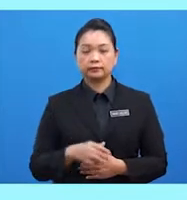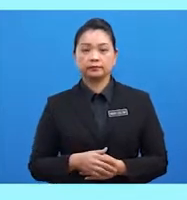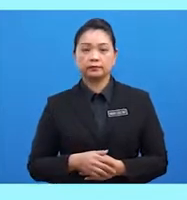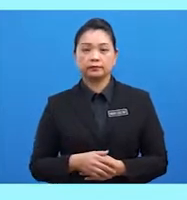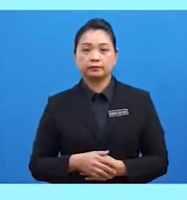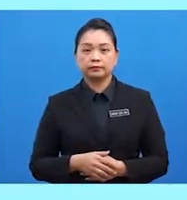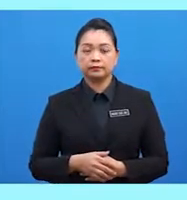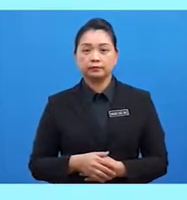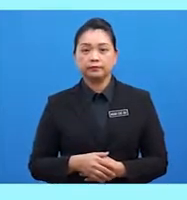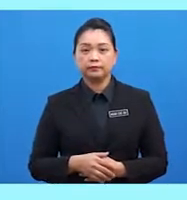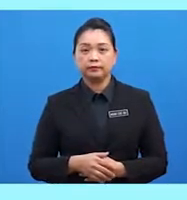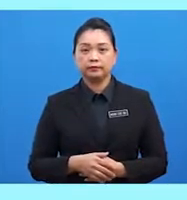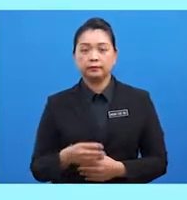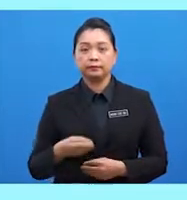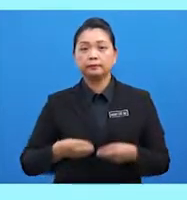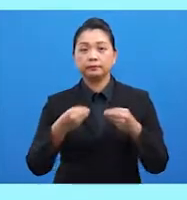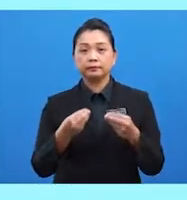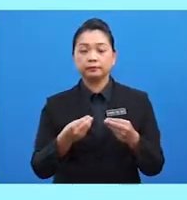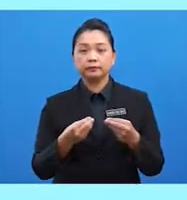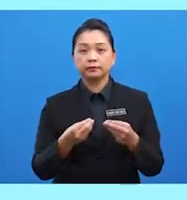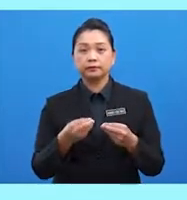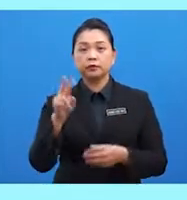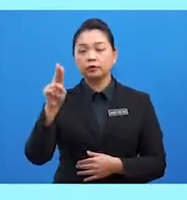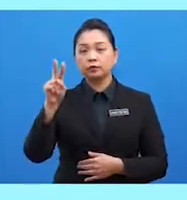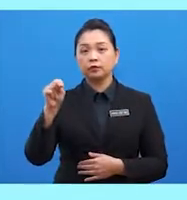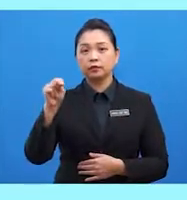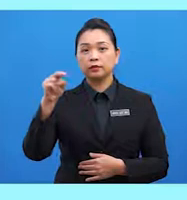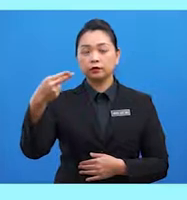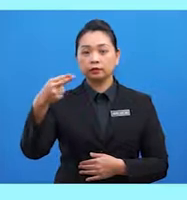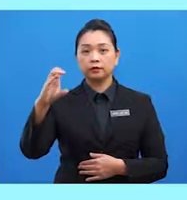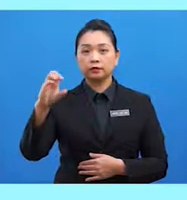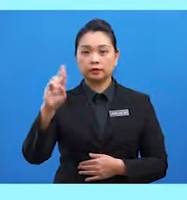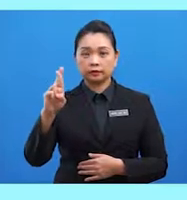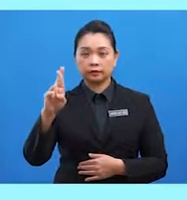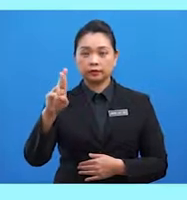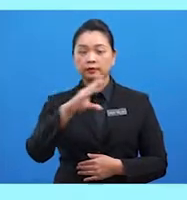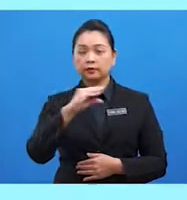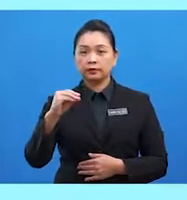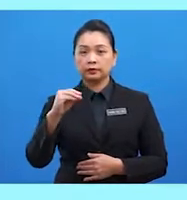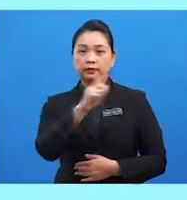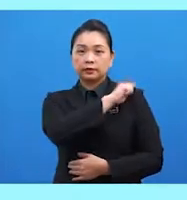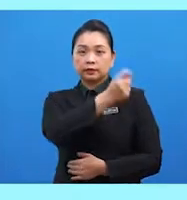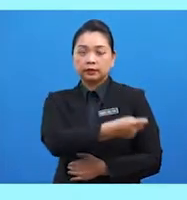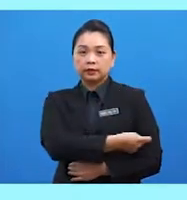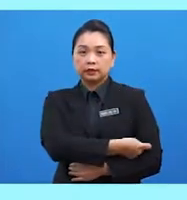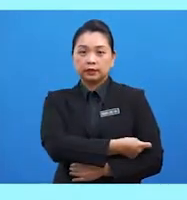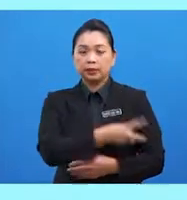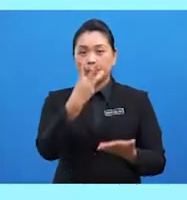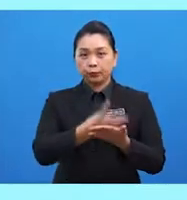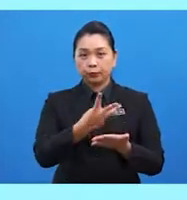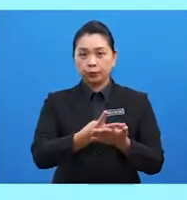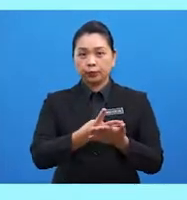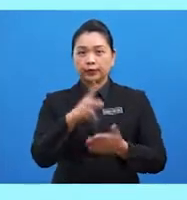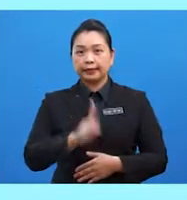Bagi Orang-orang Pelarian, UNHCR dan Tabung Kecemasan Kanak-kanak UNICEF.